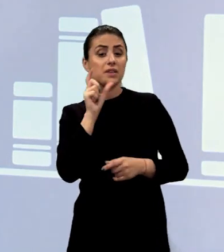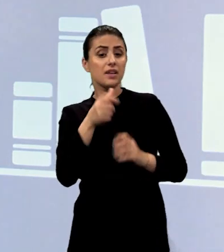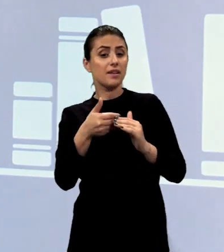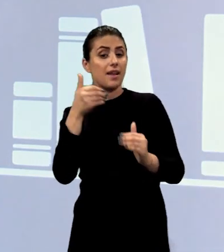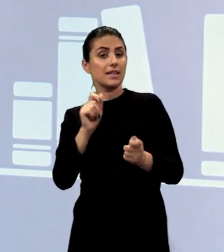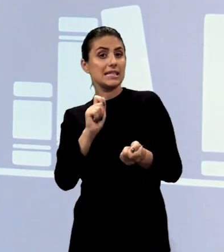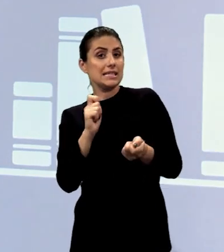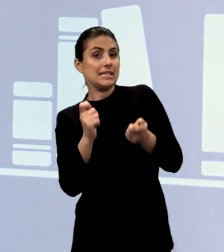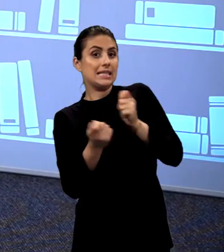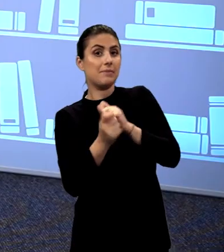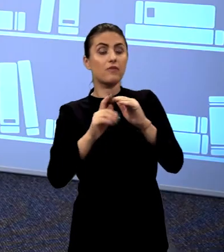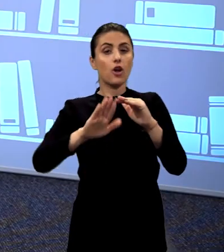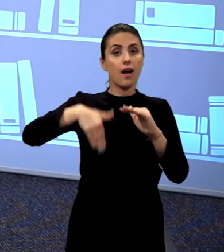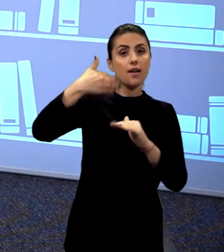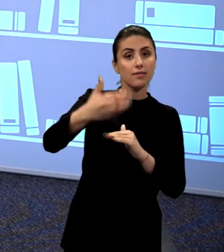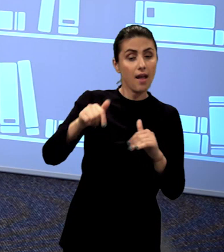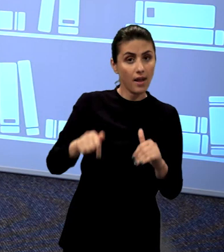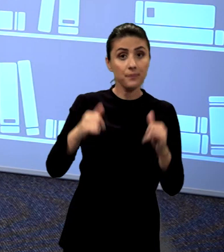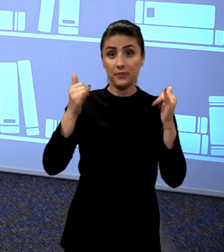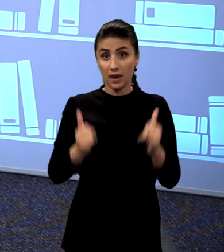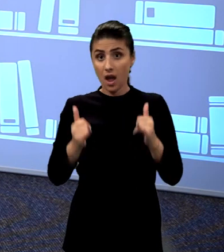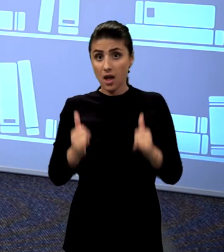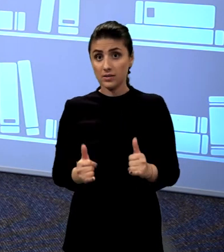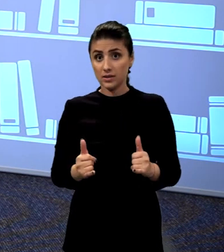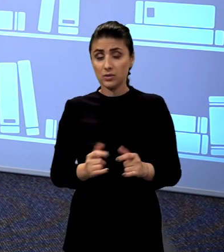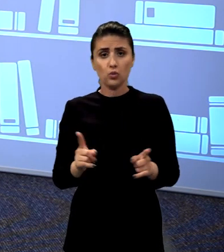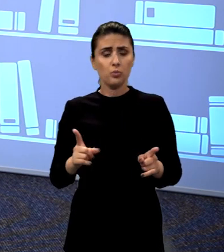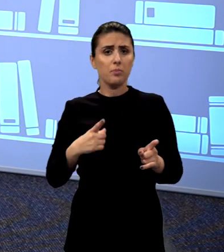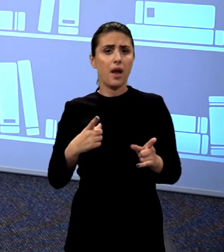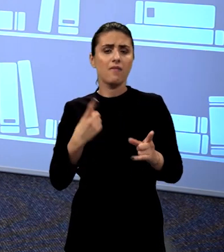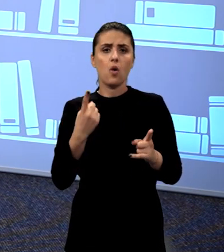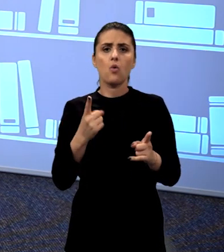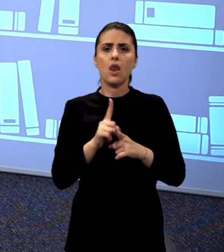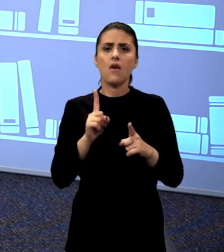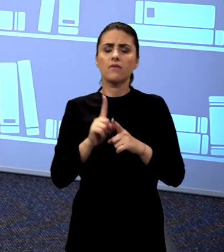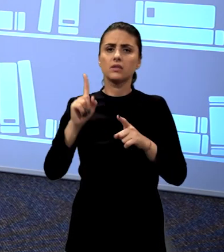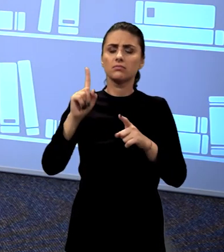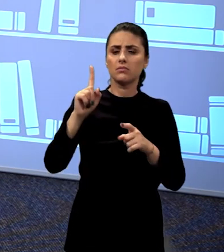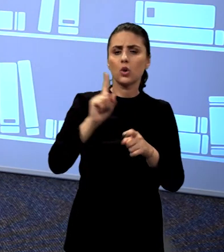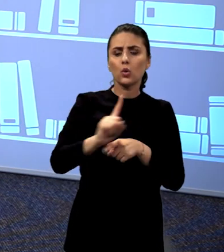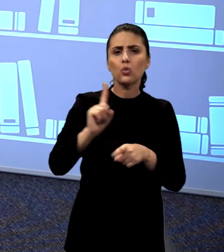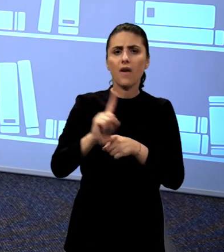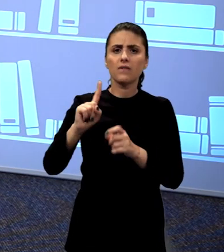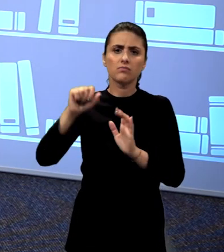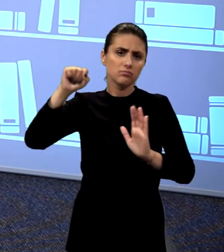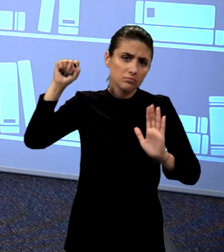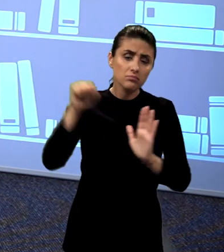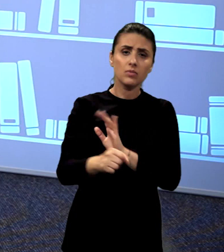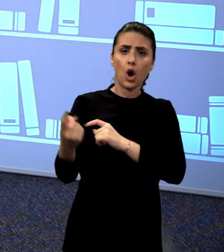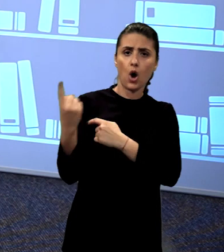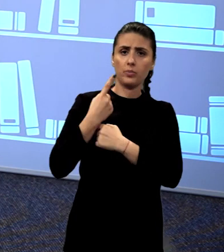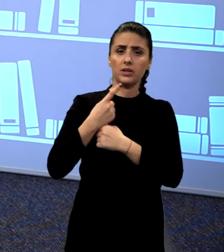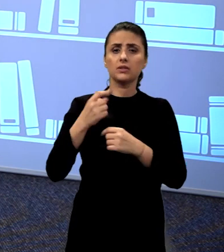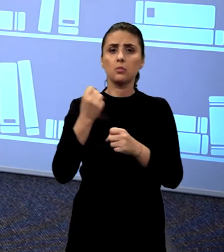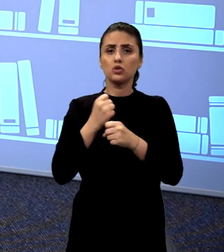dinaintea schimbării calendarului. Astăzi, nu mai avem un sistem opresiv care să ne oblige să muncim mai mult și să ne